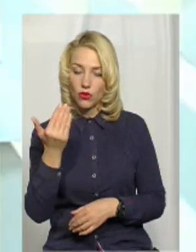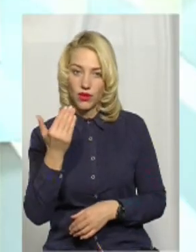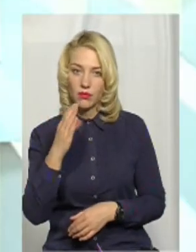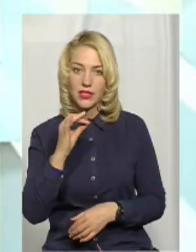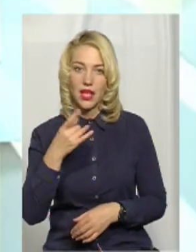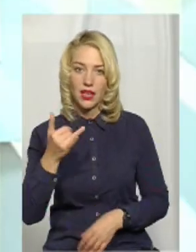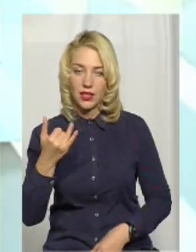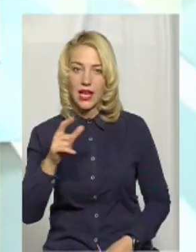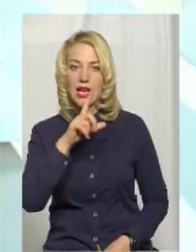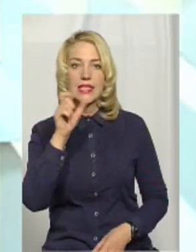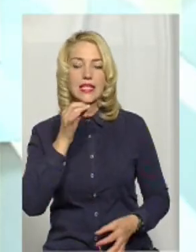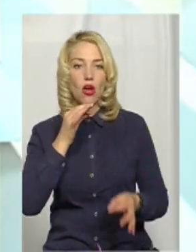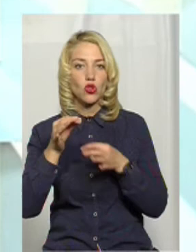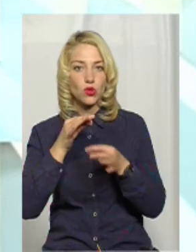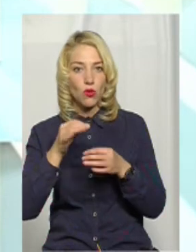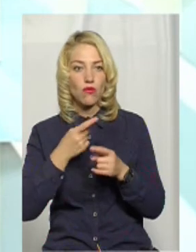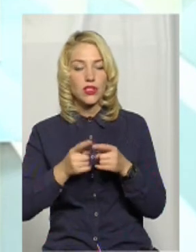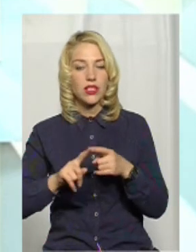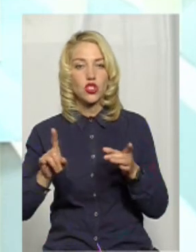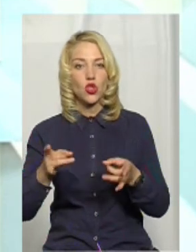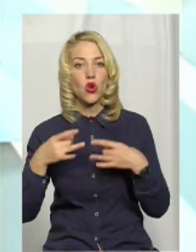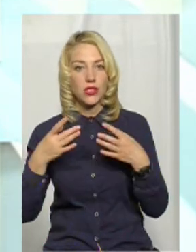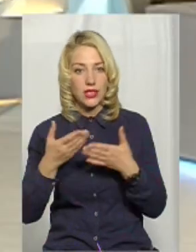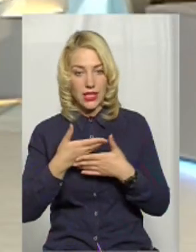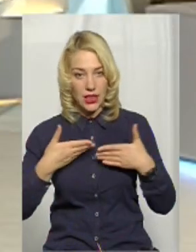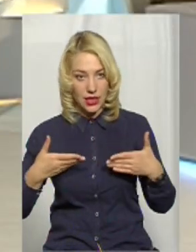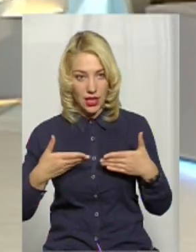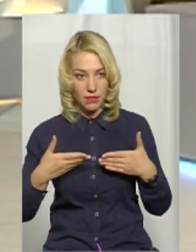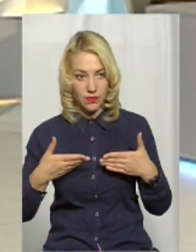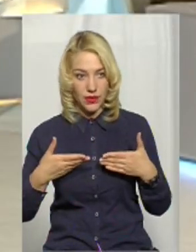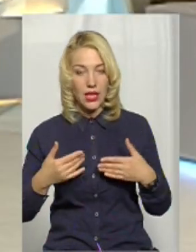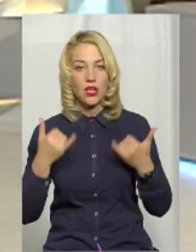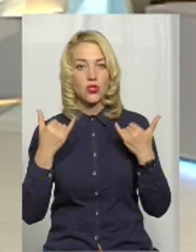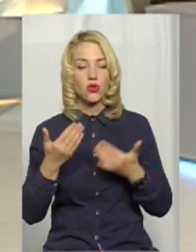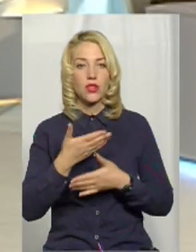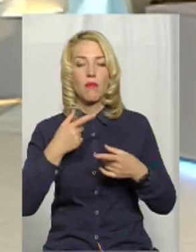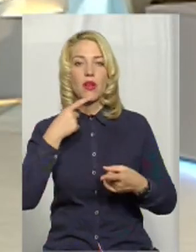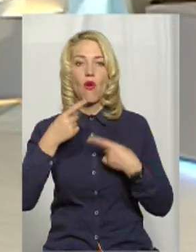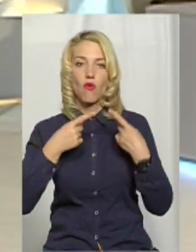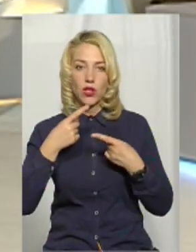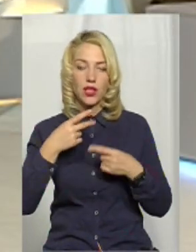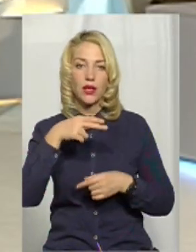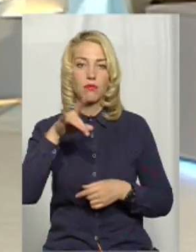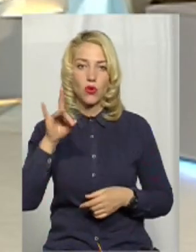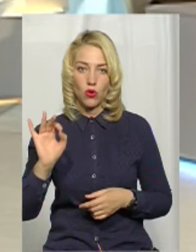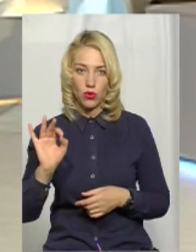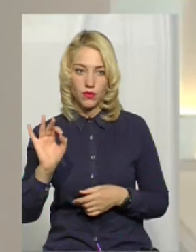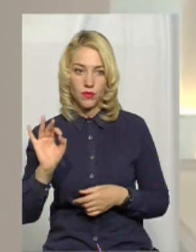пане Сергію, за розмову, за те, що ви нам розказали. Сьогодні ми говорили про